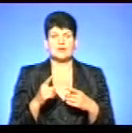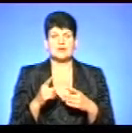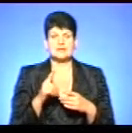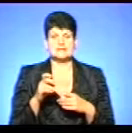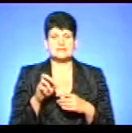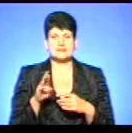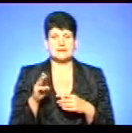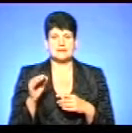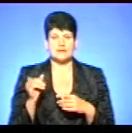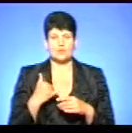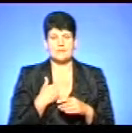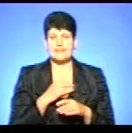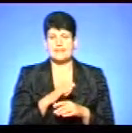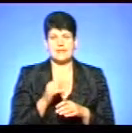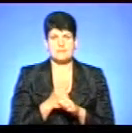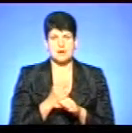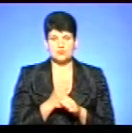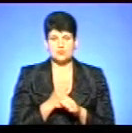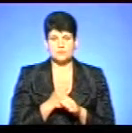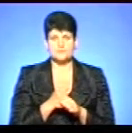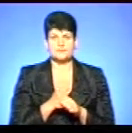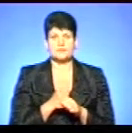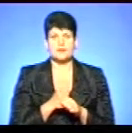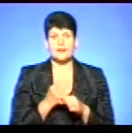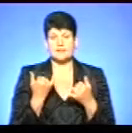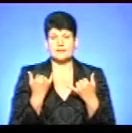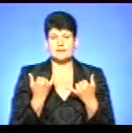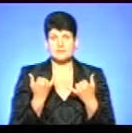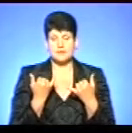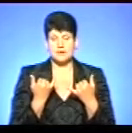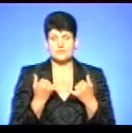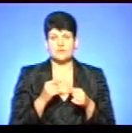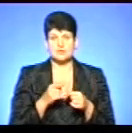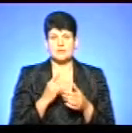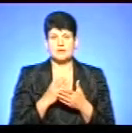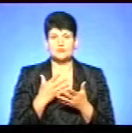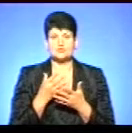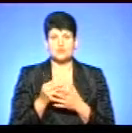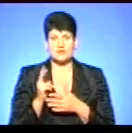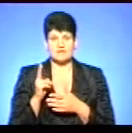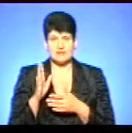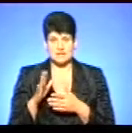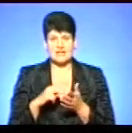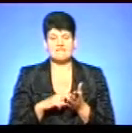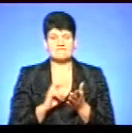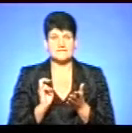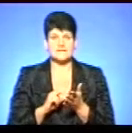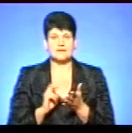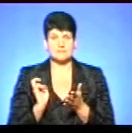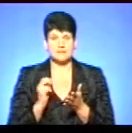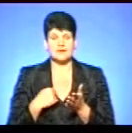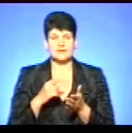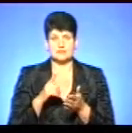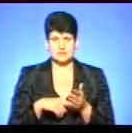не працюють. Але тепер вони мають свої квартири виписалися. Я сподіваюся, що я